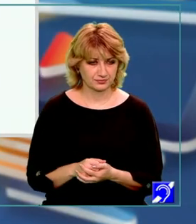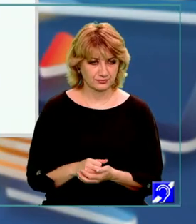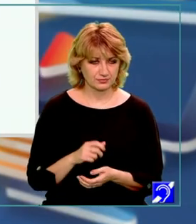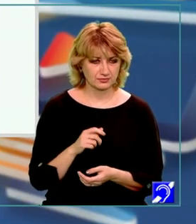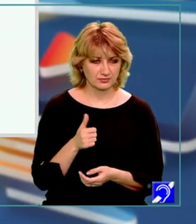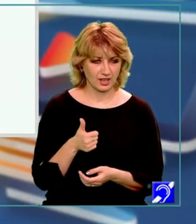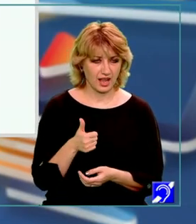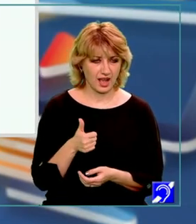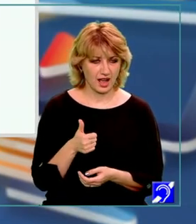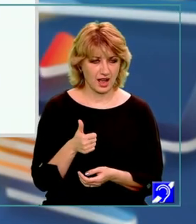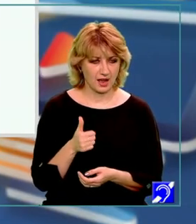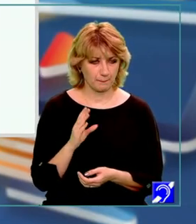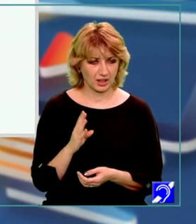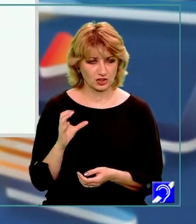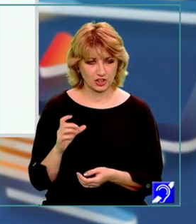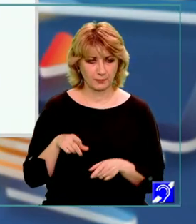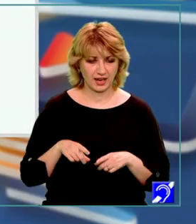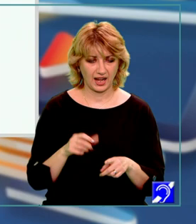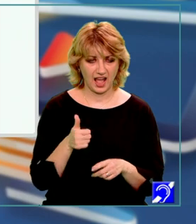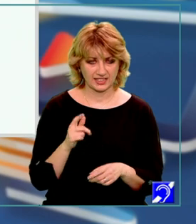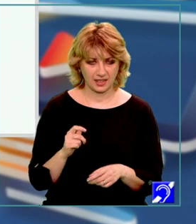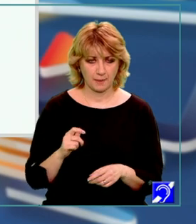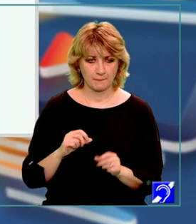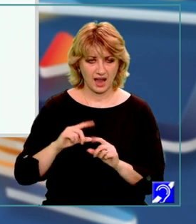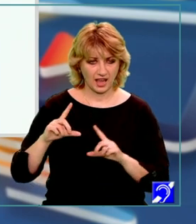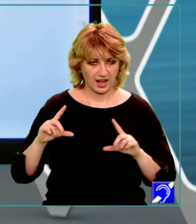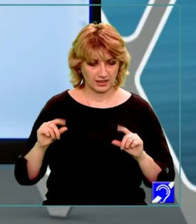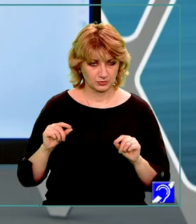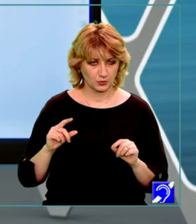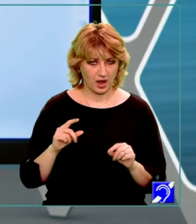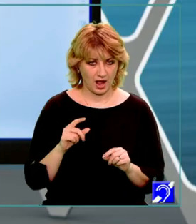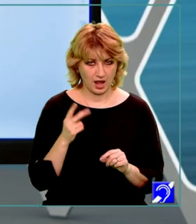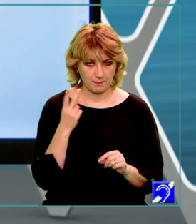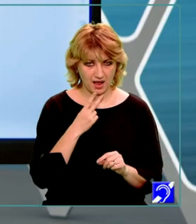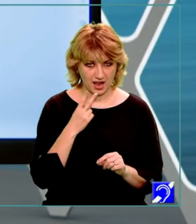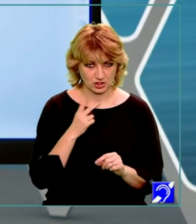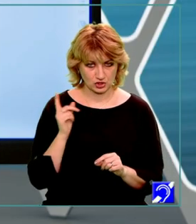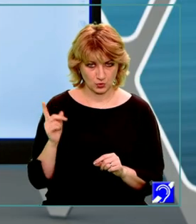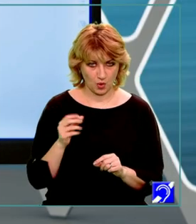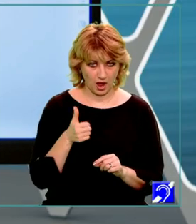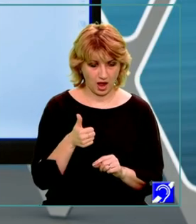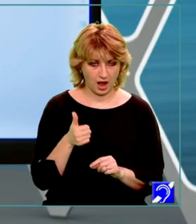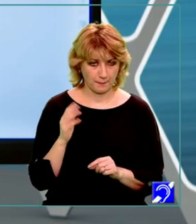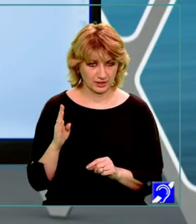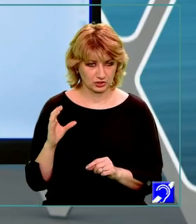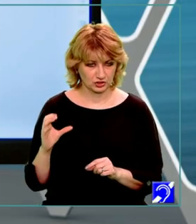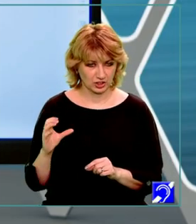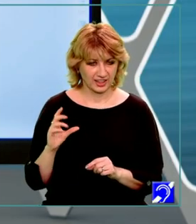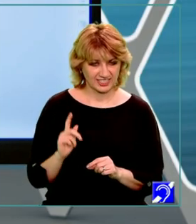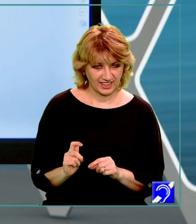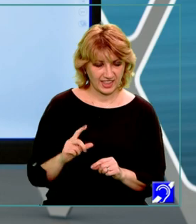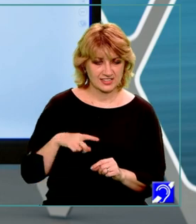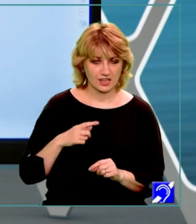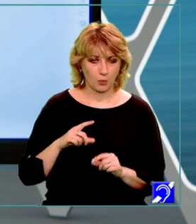înseamnă că patrulaterul pe care voi îl vedeți reprezentat cu albastru ABCT este un paralelogram